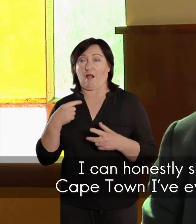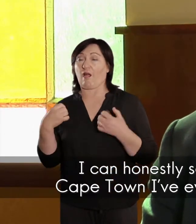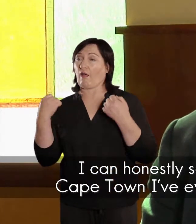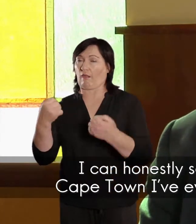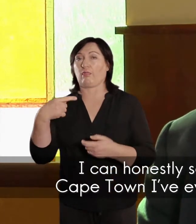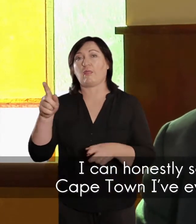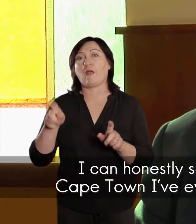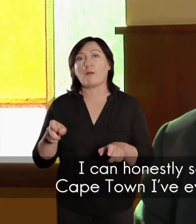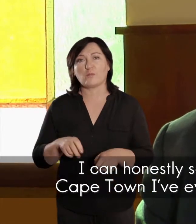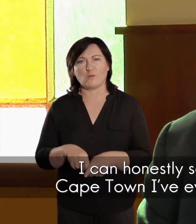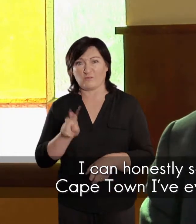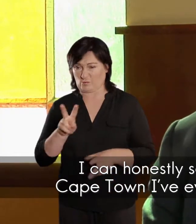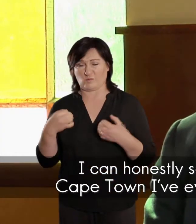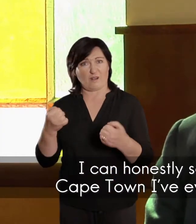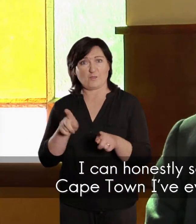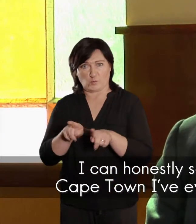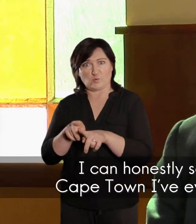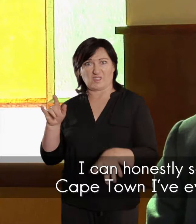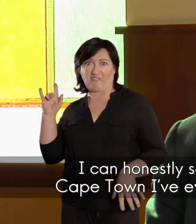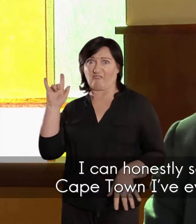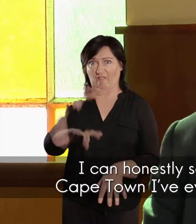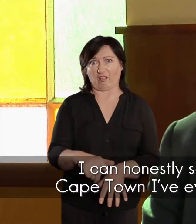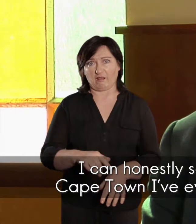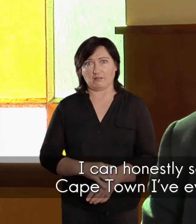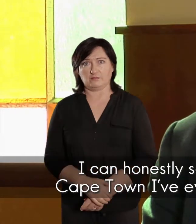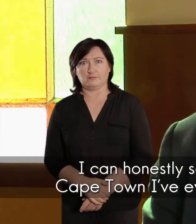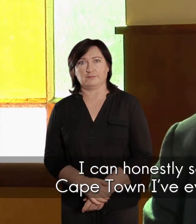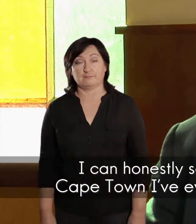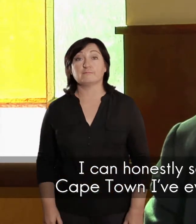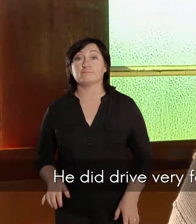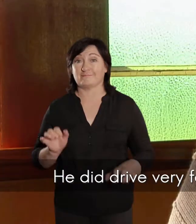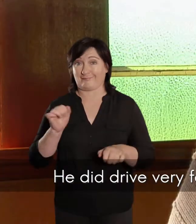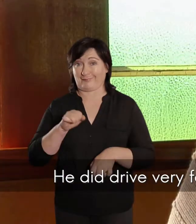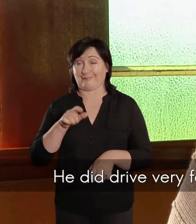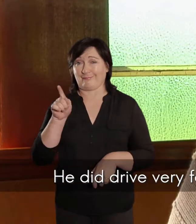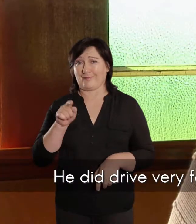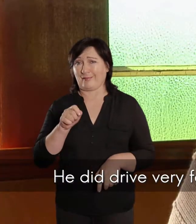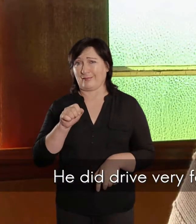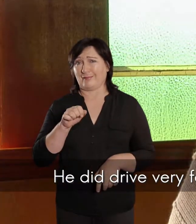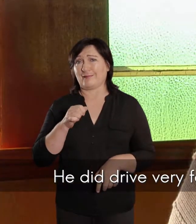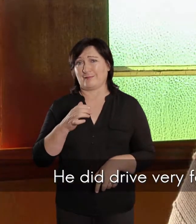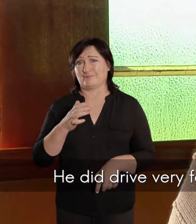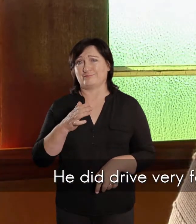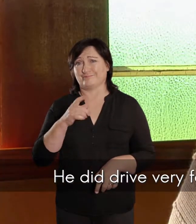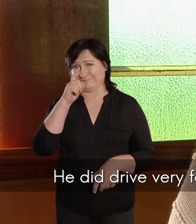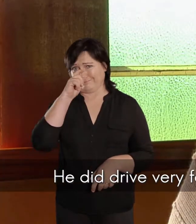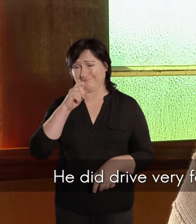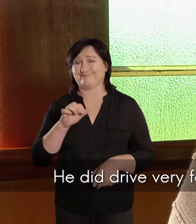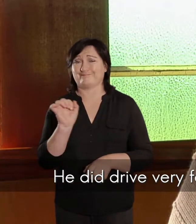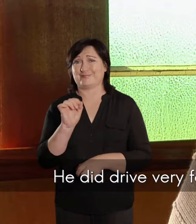wat ek al ooit onderneem het. Ons het gevlieg, statoe. En hy het baie vinnig gerei,